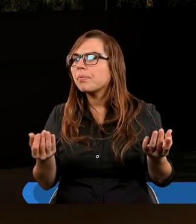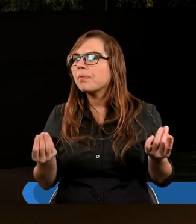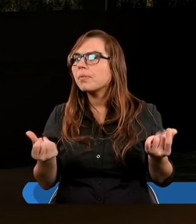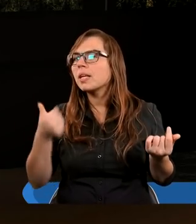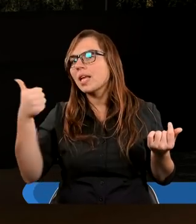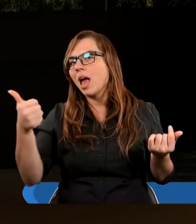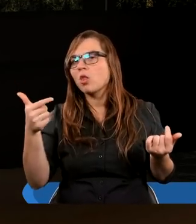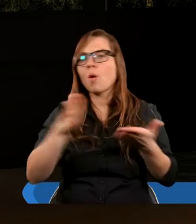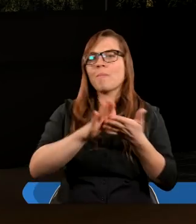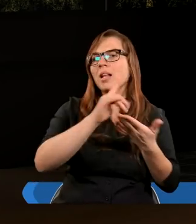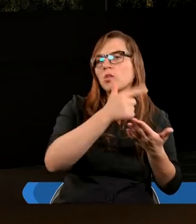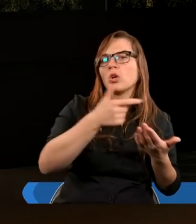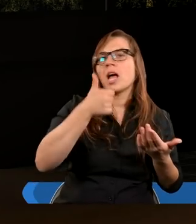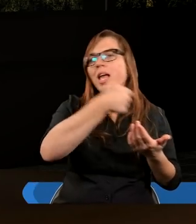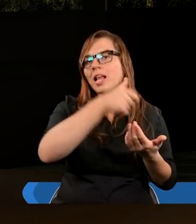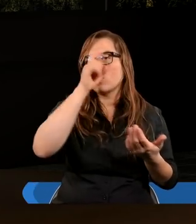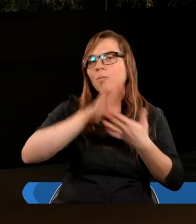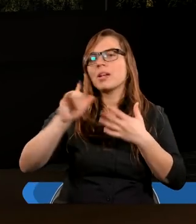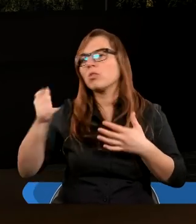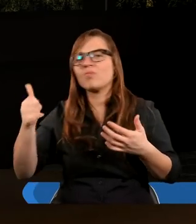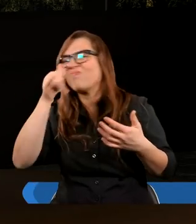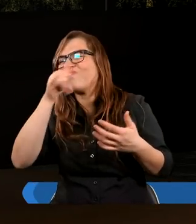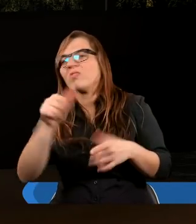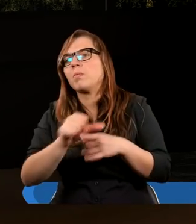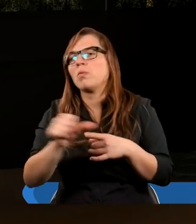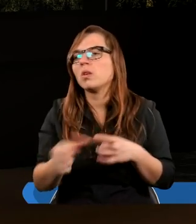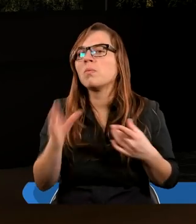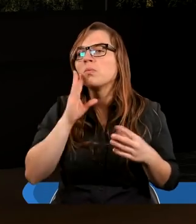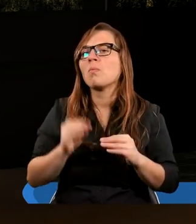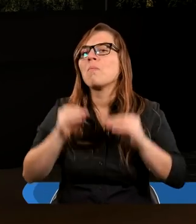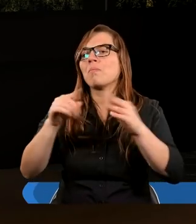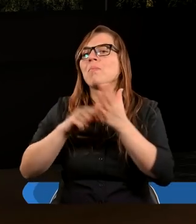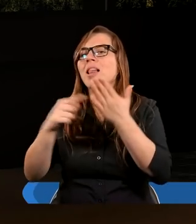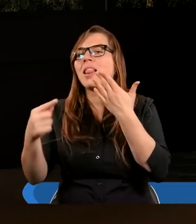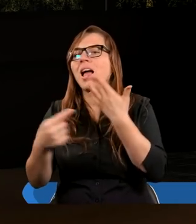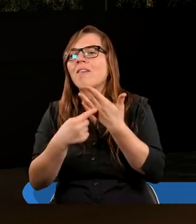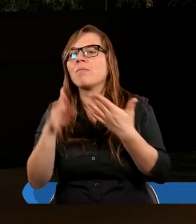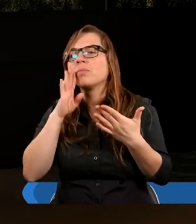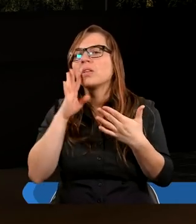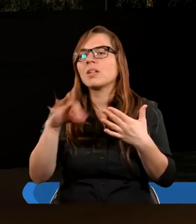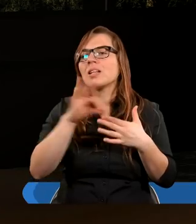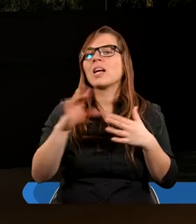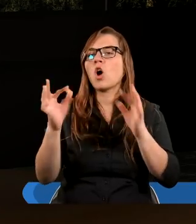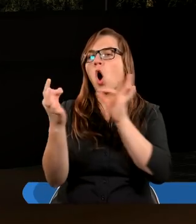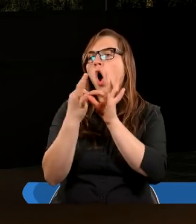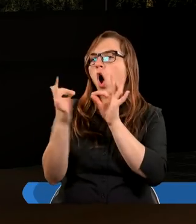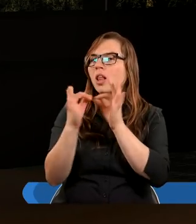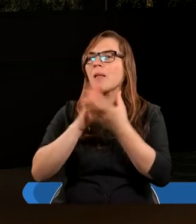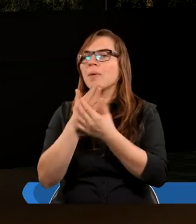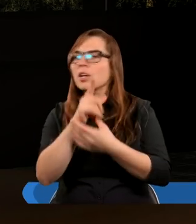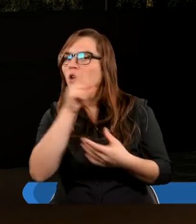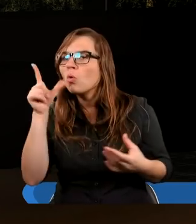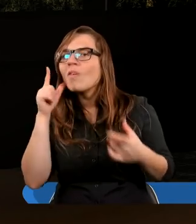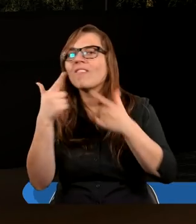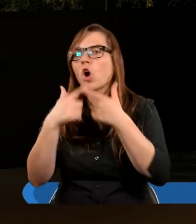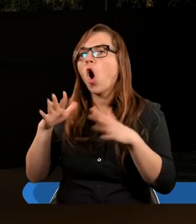bez drugiego, jeden członek bez drugiego jakby nie może istnieć. Przełożyć to jakby na sferę właśnie relacji międzyludzkich